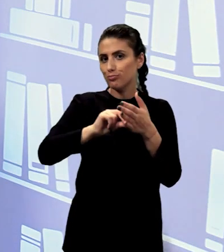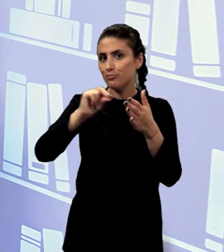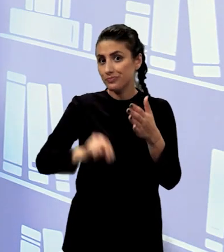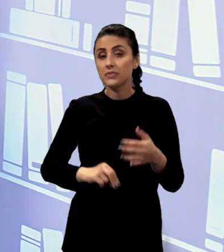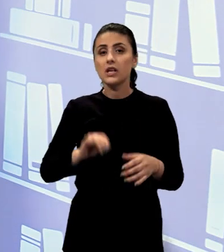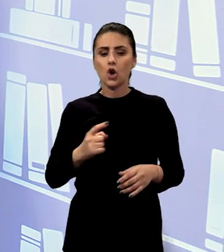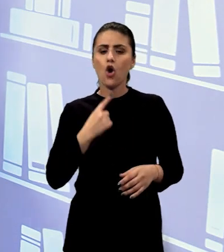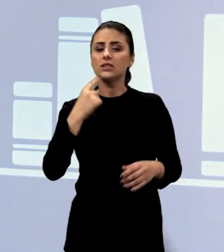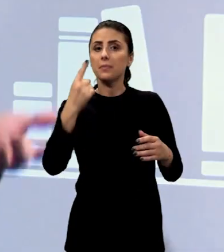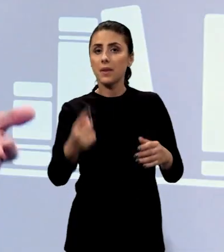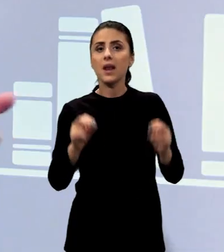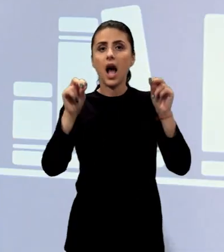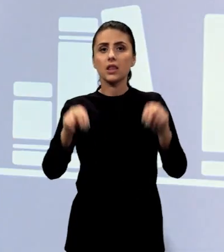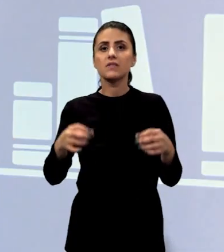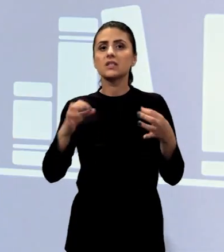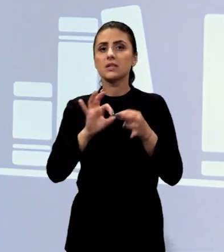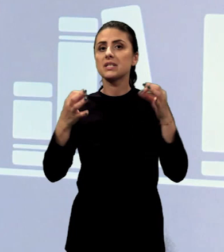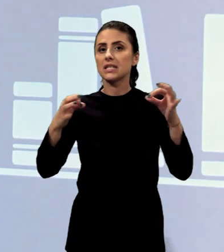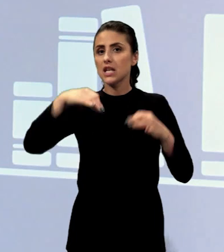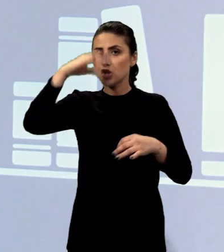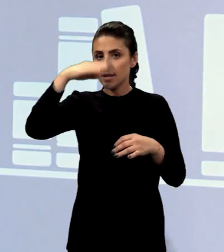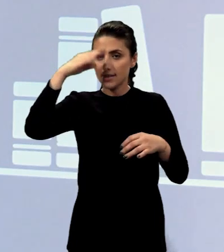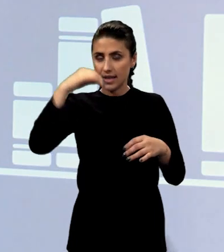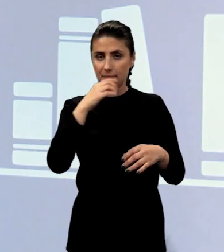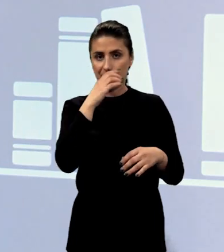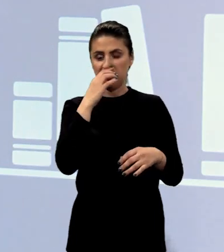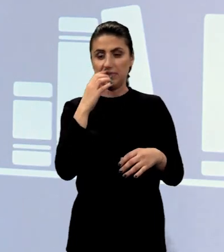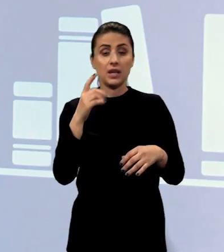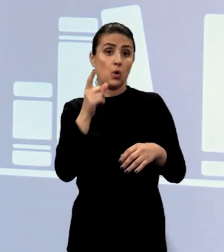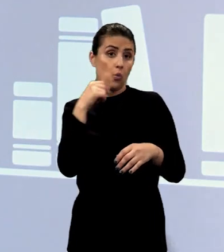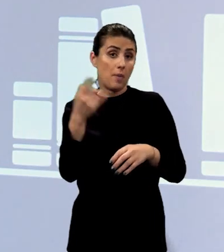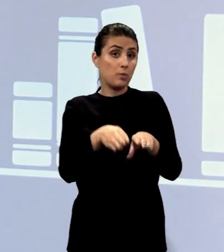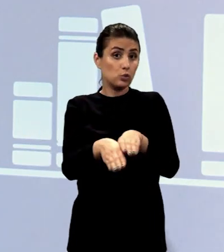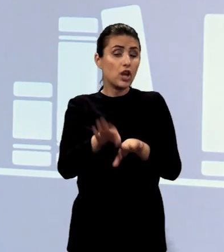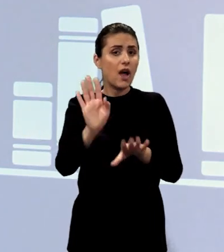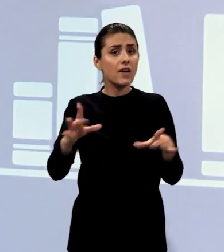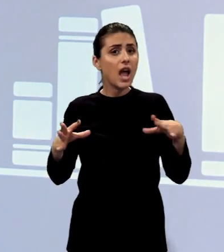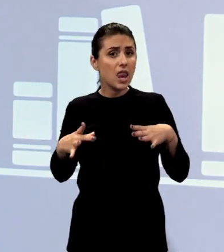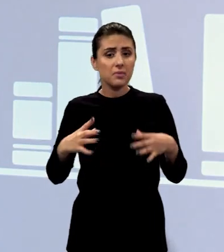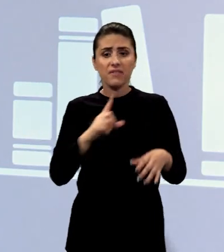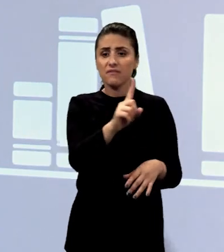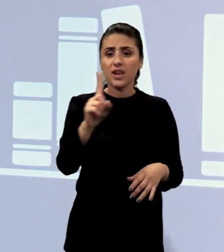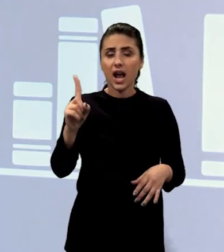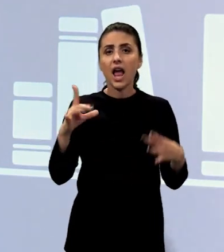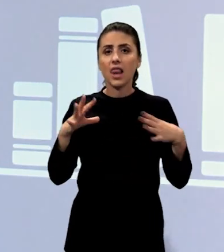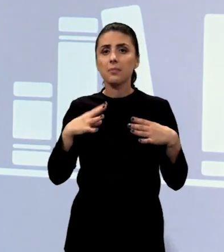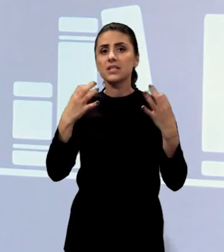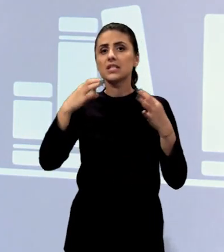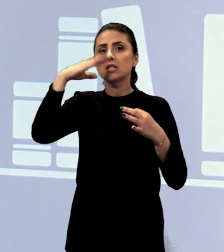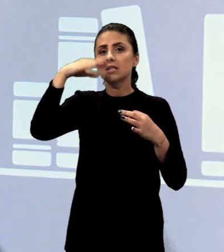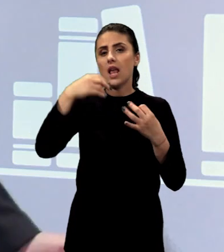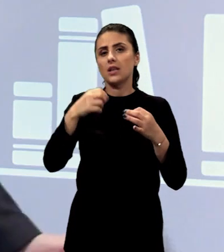iar săptămâna a devenit decadă, adică un interval de 10 zile. Muncitorii aveau liber fiecare a 10-a zi.